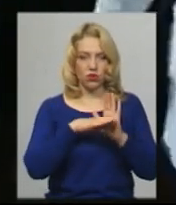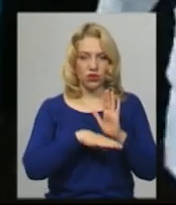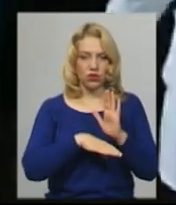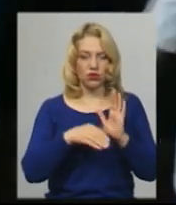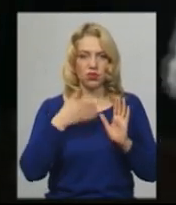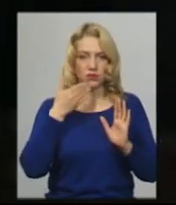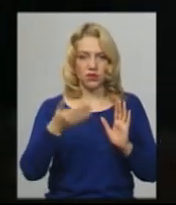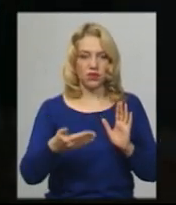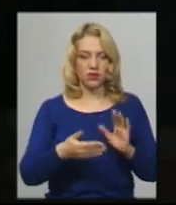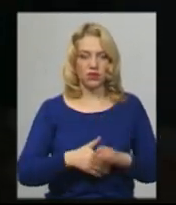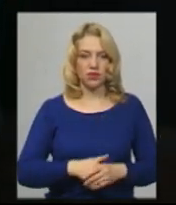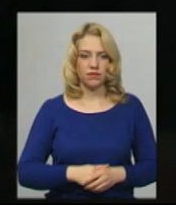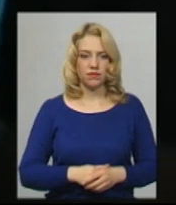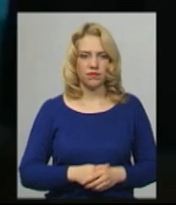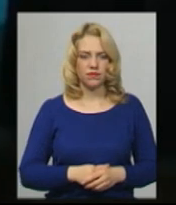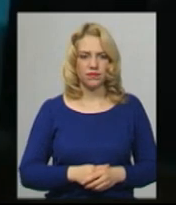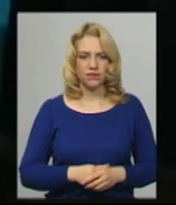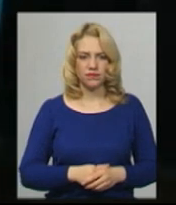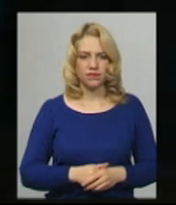Більш кашель піднімаються.